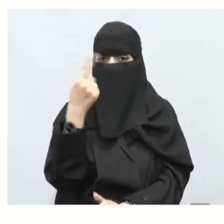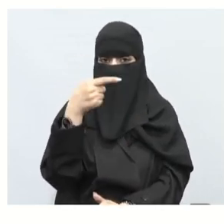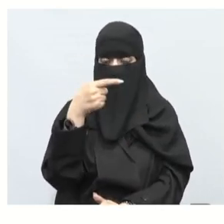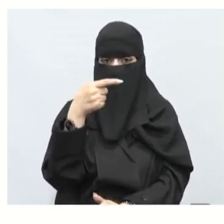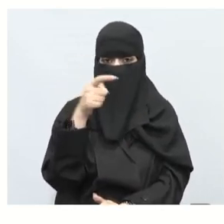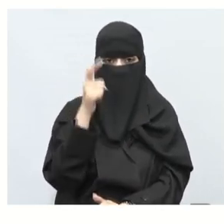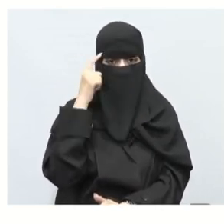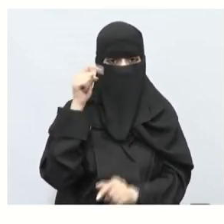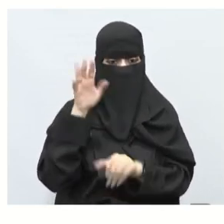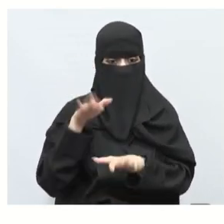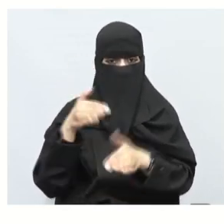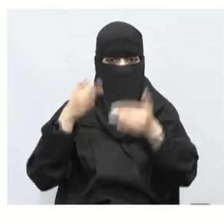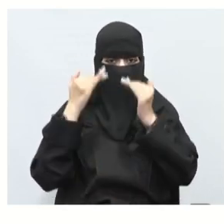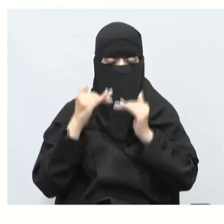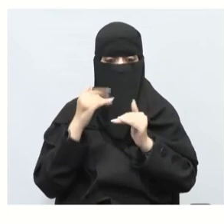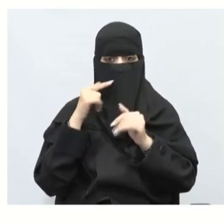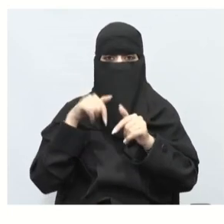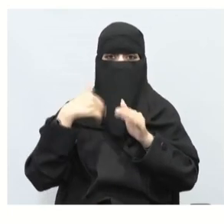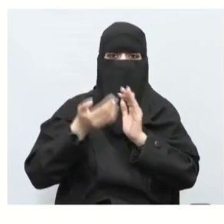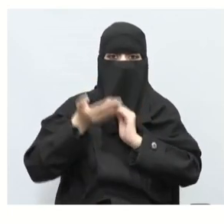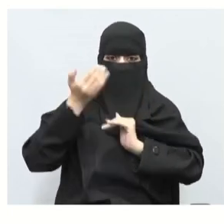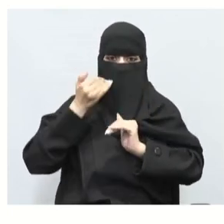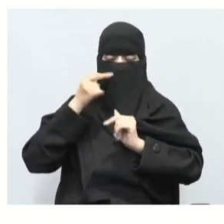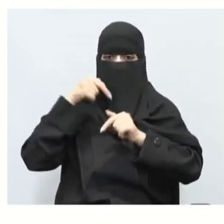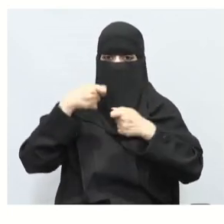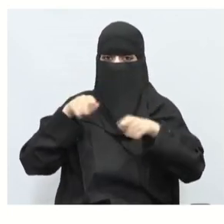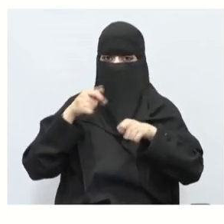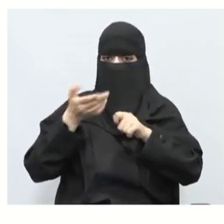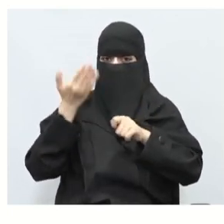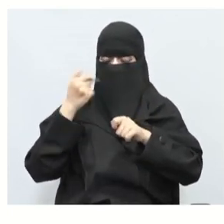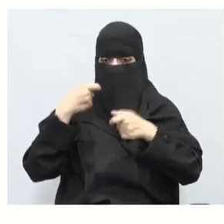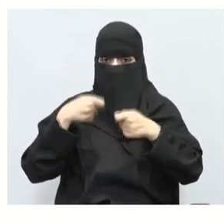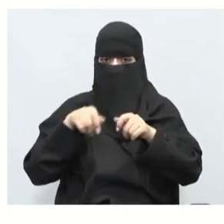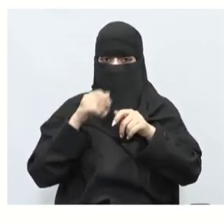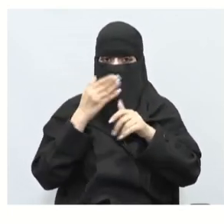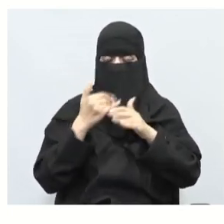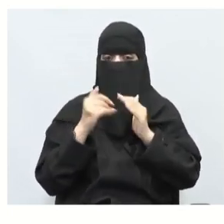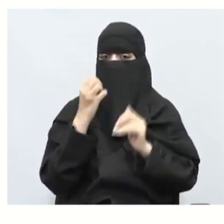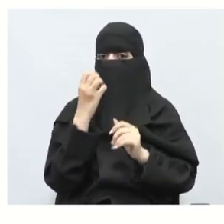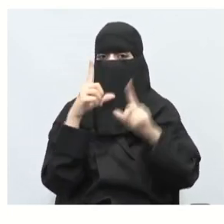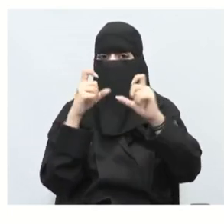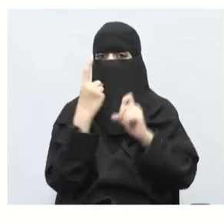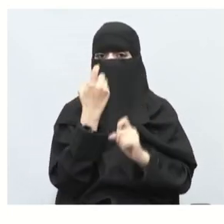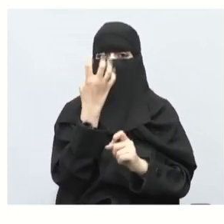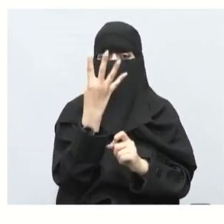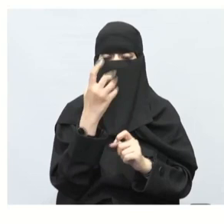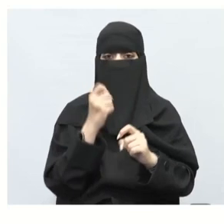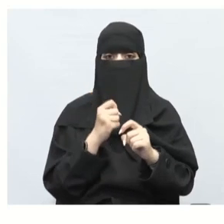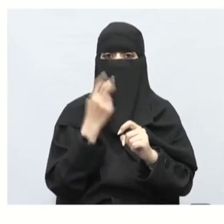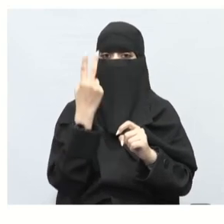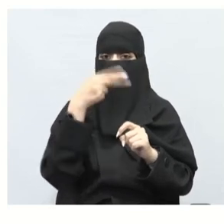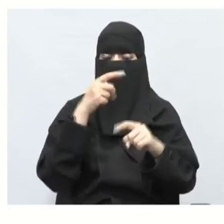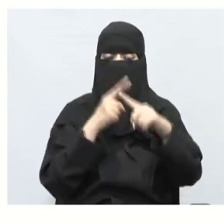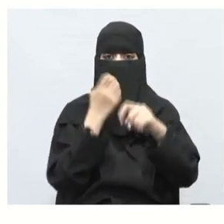اتفقنا عليه شيء ثاني ثمن الصورة قبل التخفيض يعني قبل ما يخفض كانت باربعا ريال فعشرون ضرب باربعا كم؟